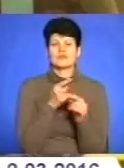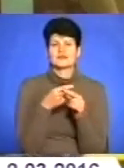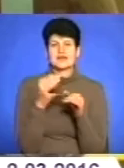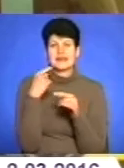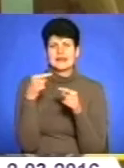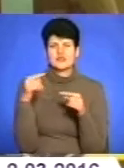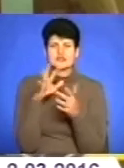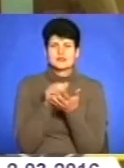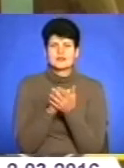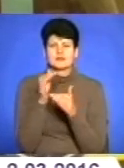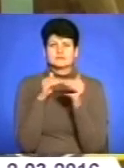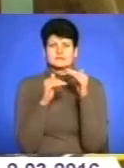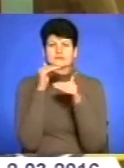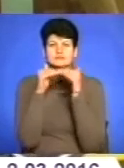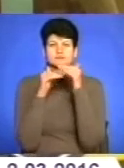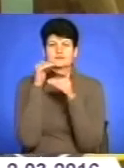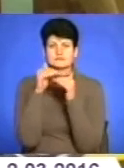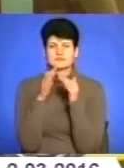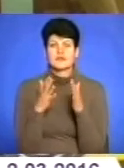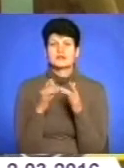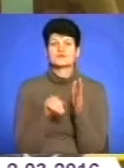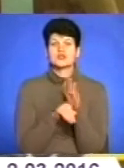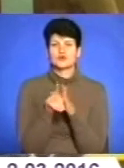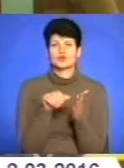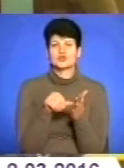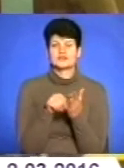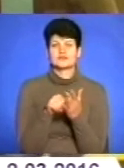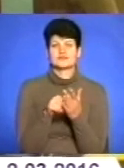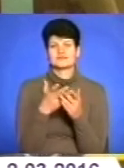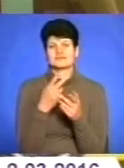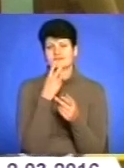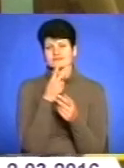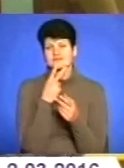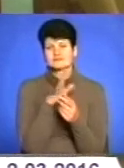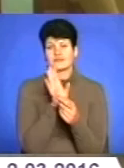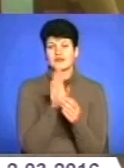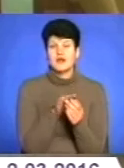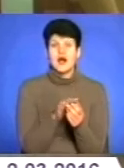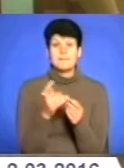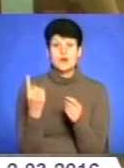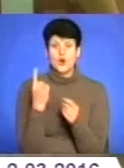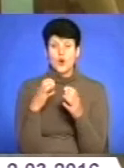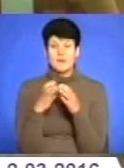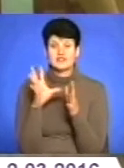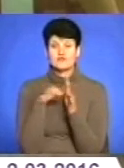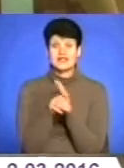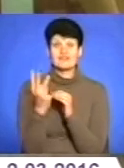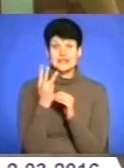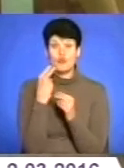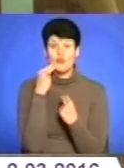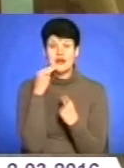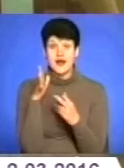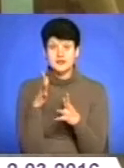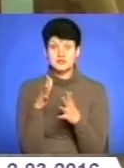на той рівень, який в них вже був. Спочатку учасники до них ставилися скептично, але коли команда під час першого етапу війшла в трійку кращих,